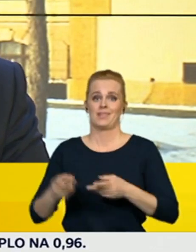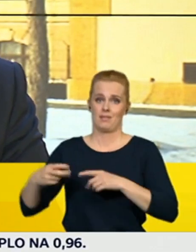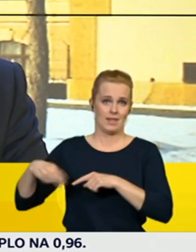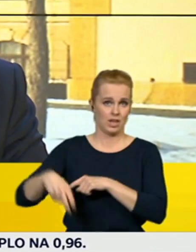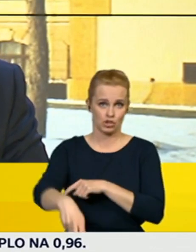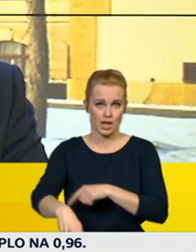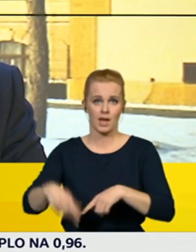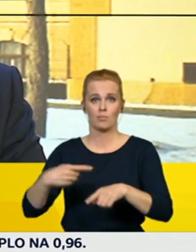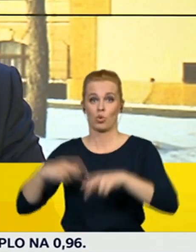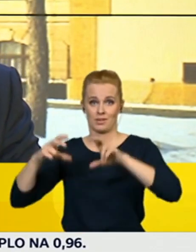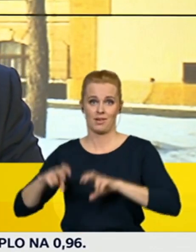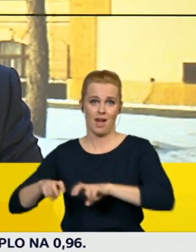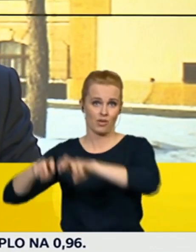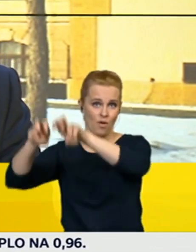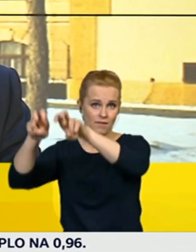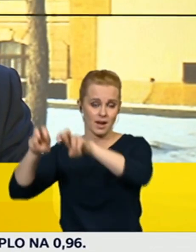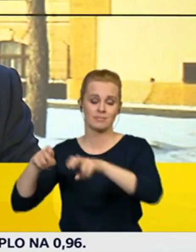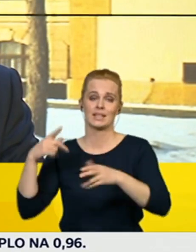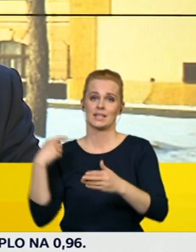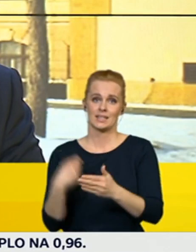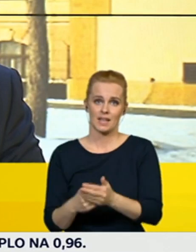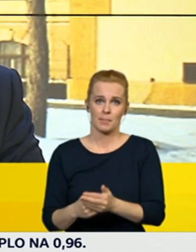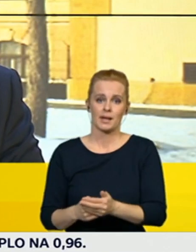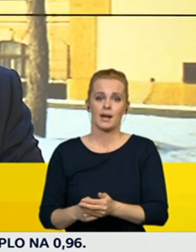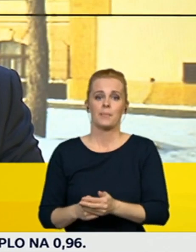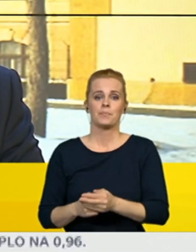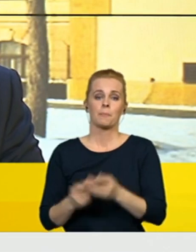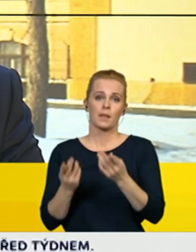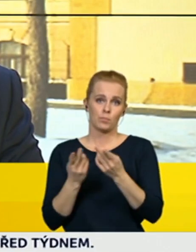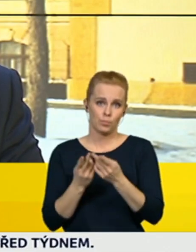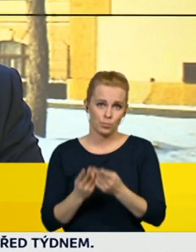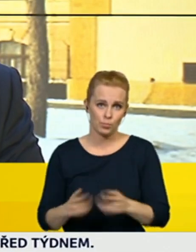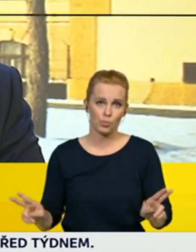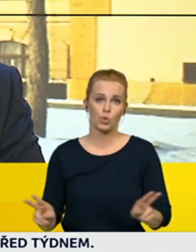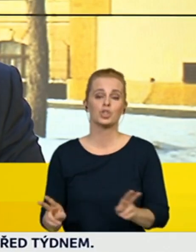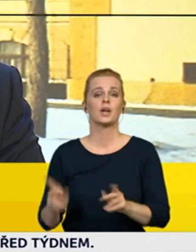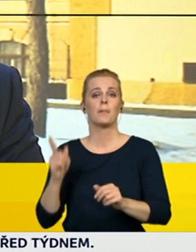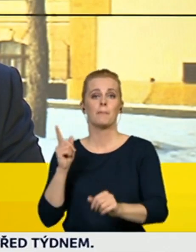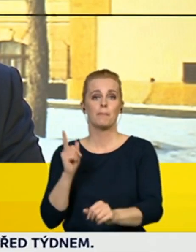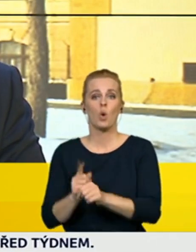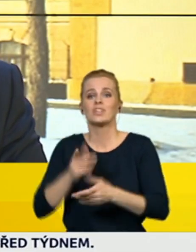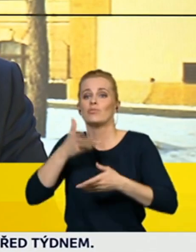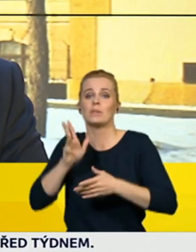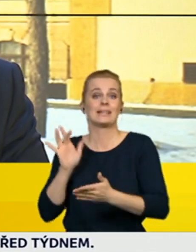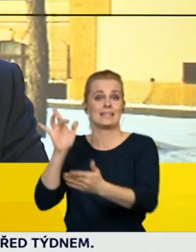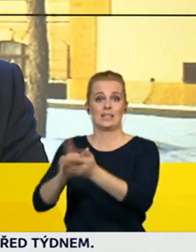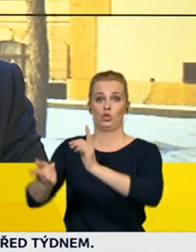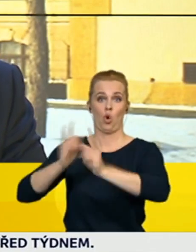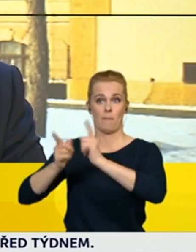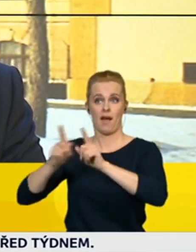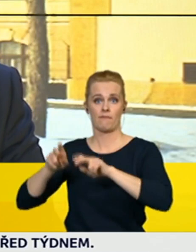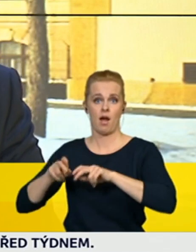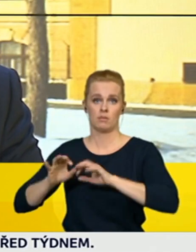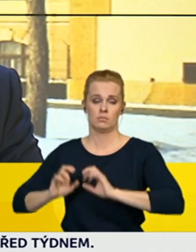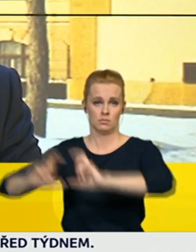lanových drah až pouze na to, že jsou používány, že můžou fungovat ty, které jsou používány k dopravní obslužnosti a samozřejmě